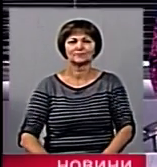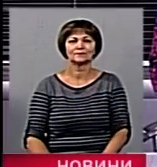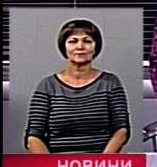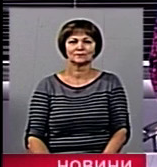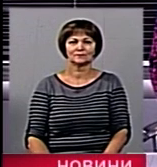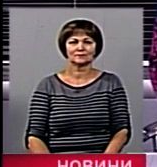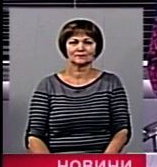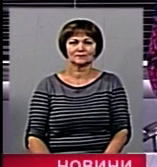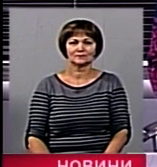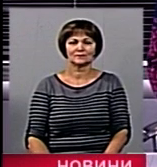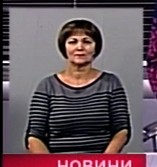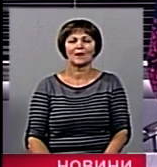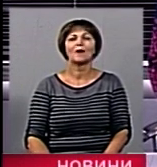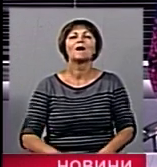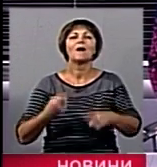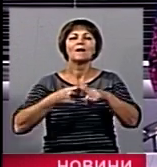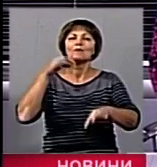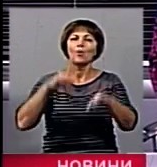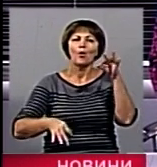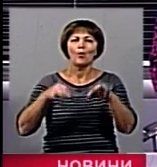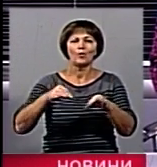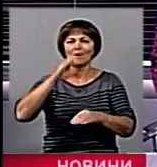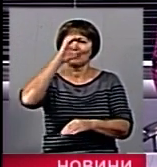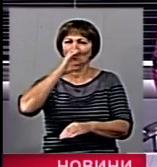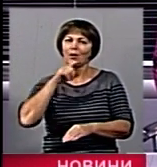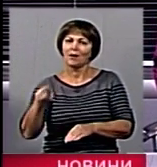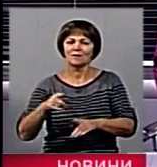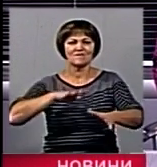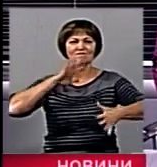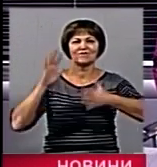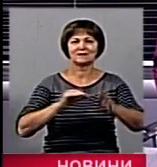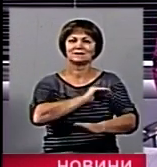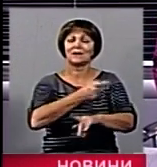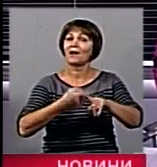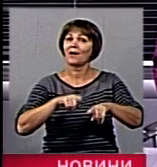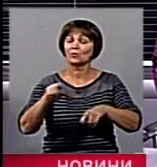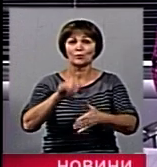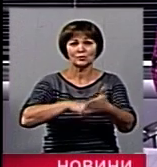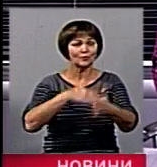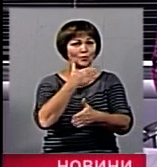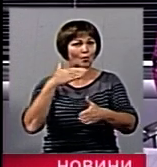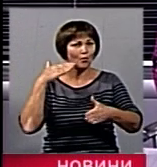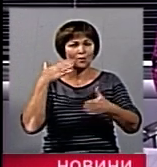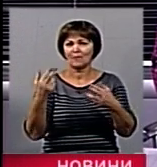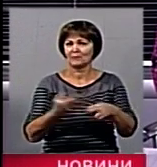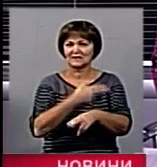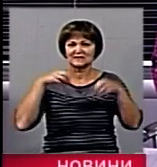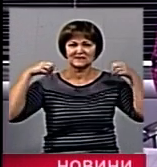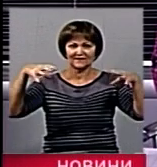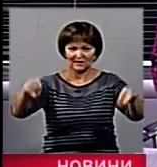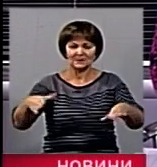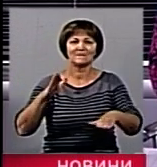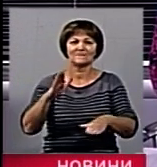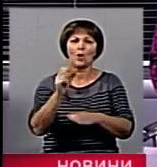Музика Негода, точніше погіршення метеоумов та пориви вітру – це причина знеструмлення 11 сіл у районах